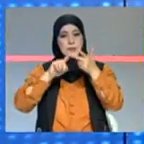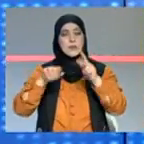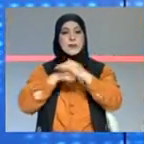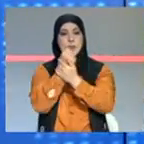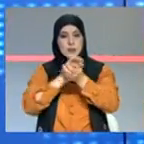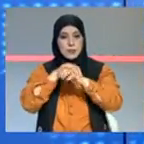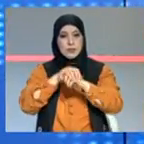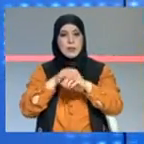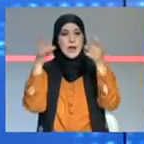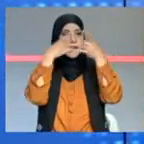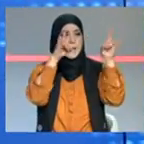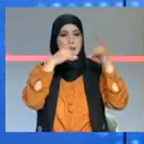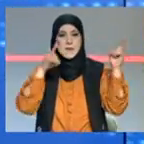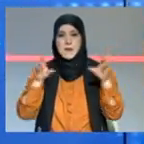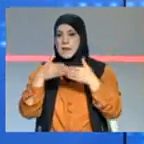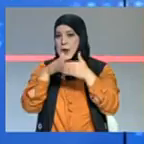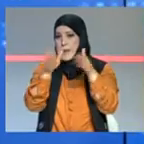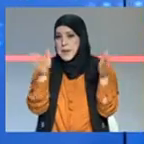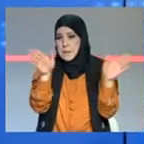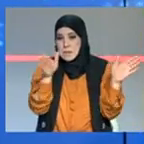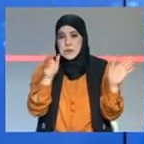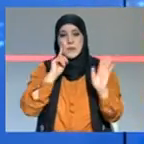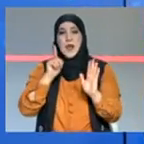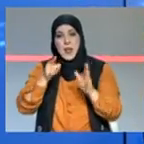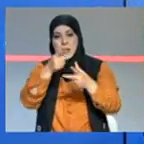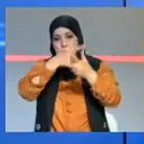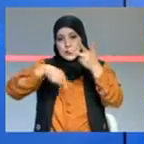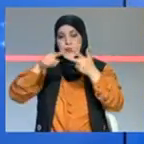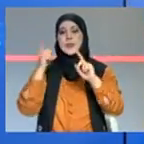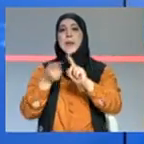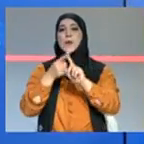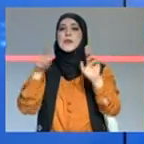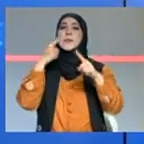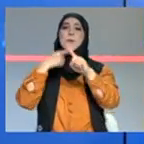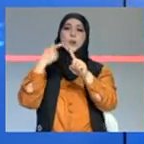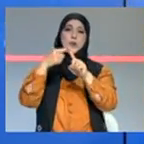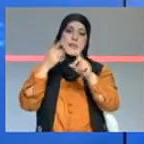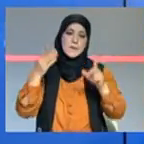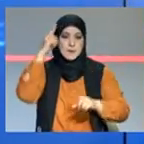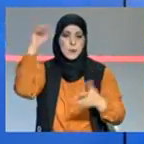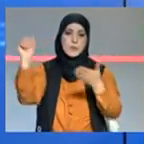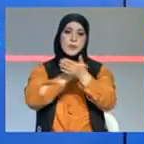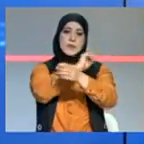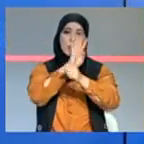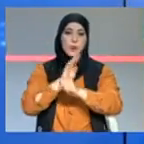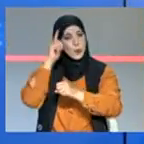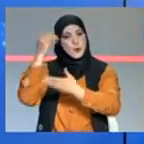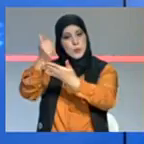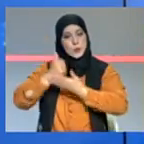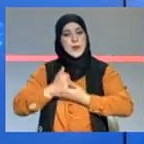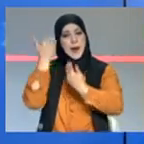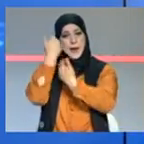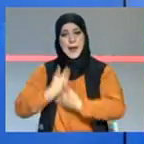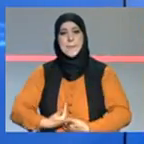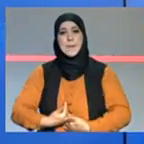التهوئة متاع الفضاءات هذه معناها حاجات اللي ورات نجاعة متاحة ورات نجاعة متاحة وعملت في برشة اماكن يجبنا